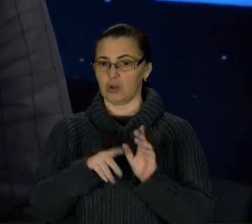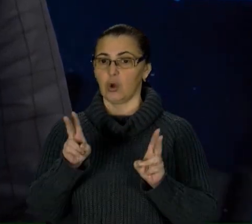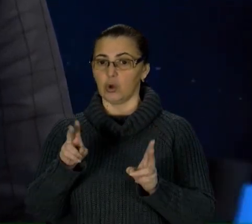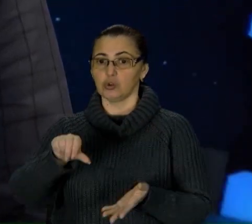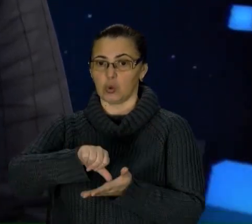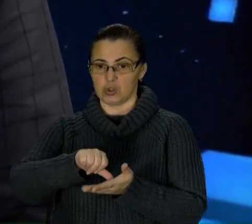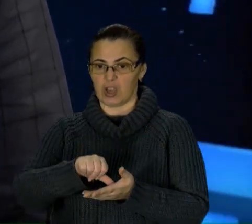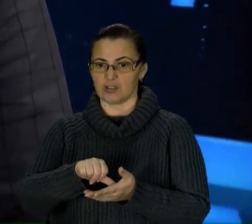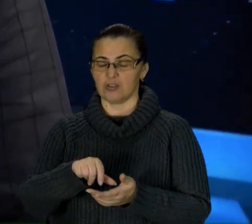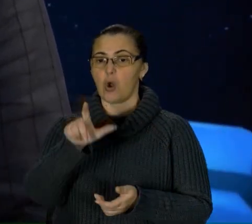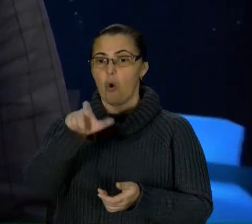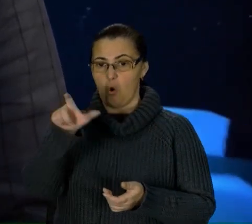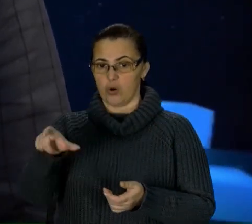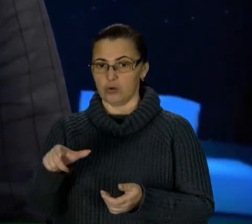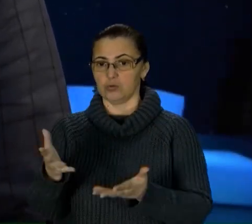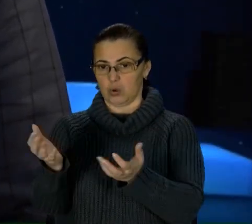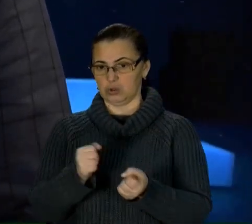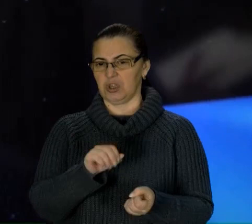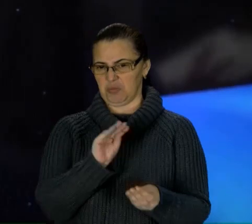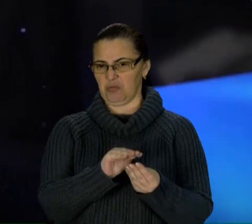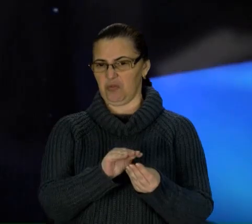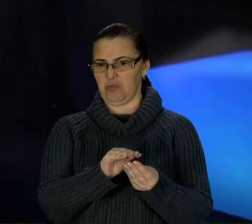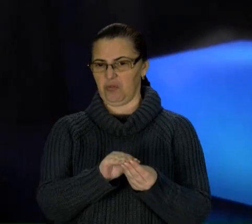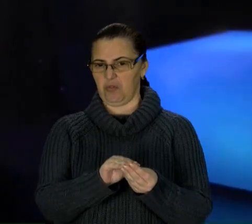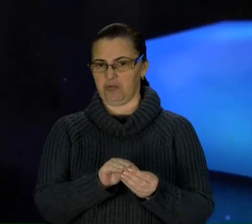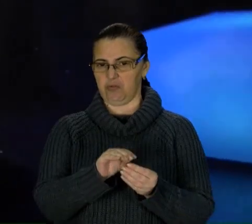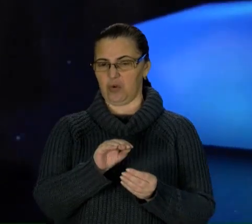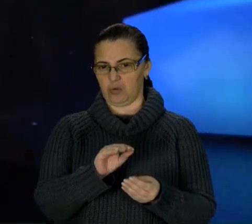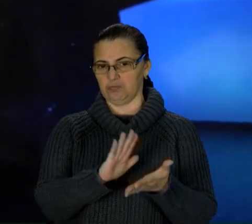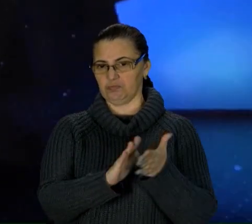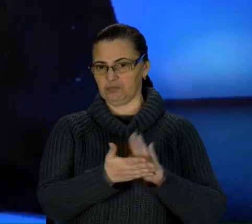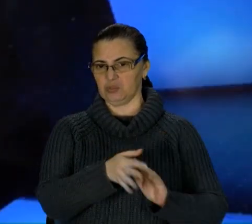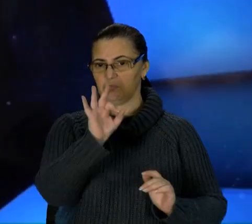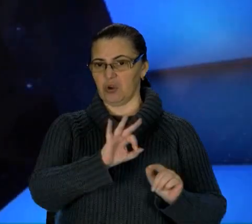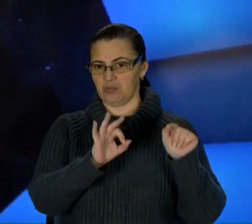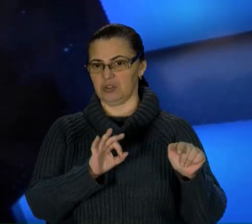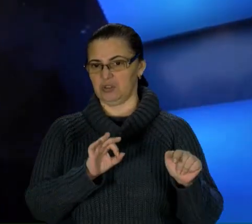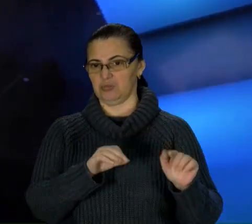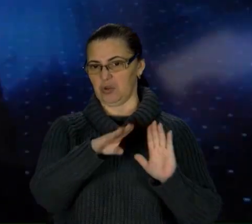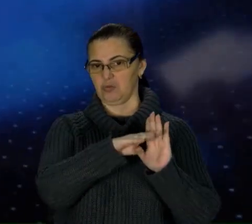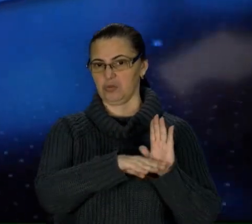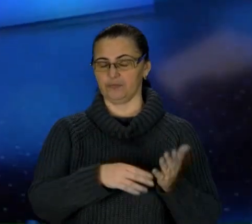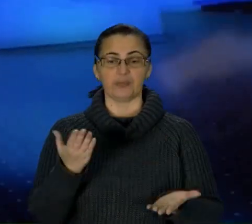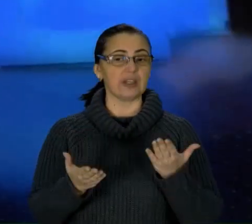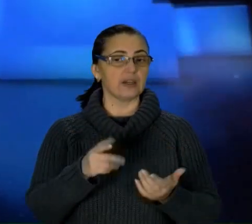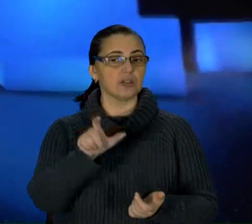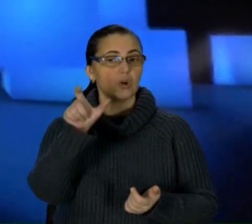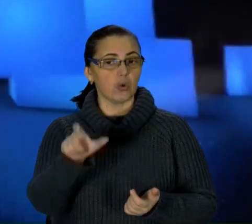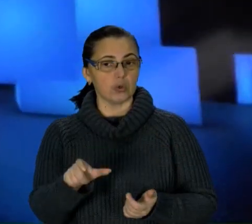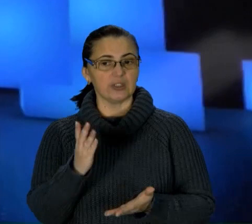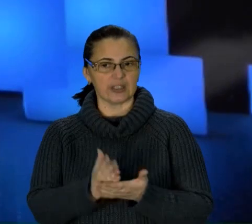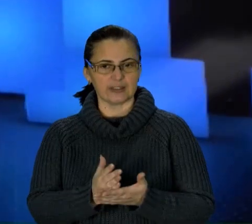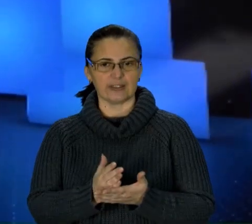пільгою відсоткові ставки, які були передбачені в тих договорах. Якщо в людини є, приміром, вже власність, квартира